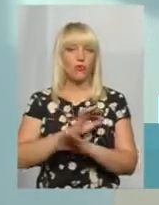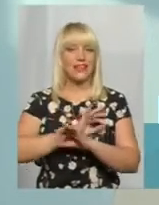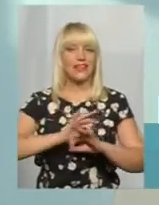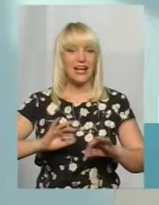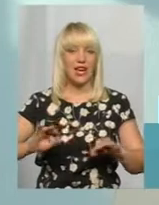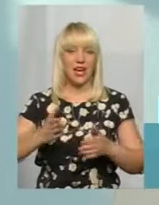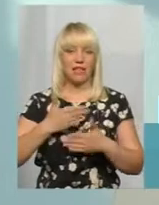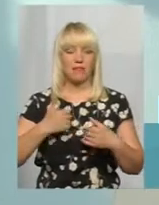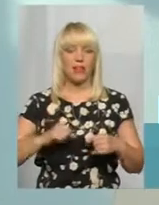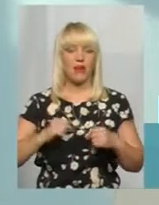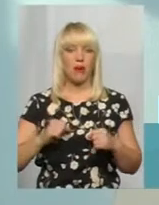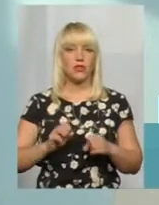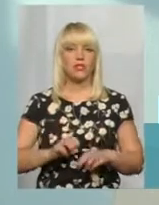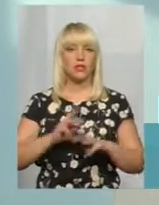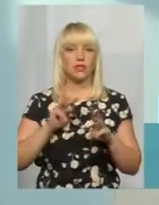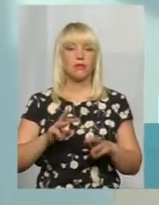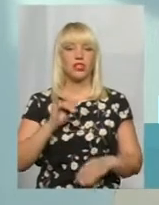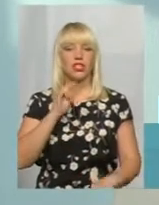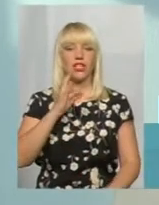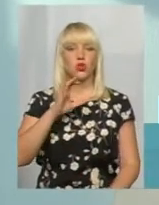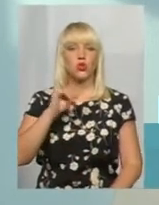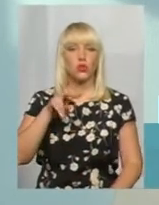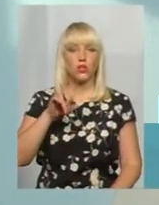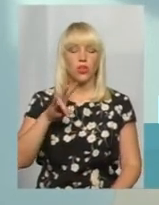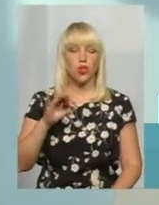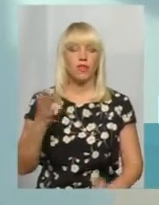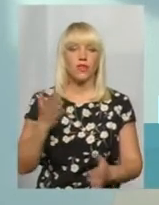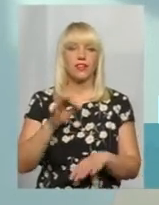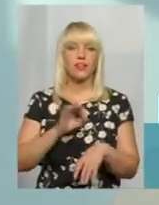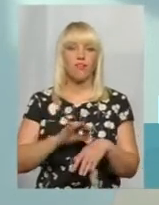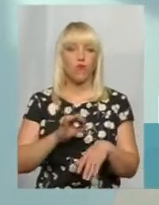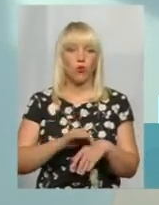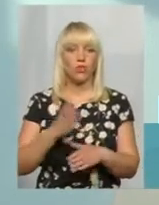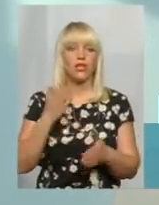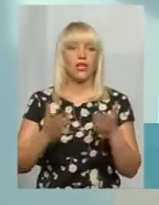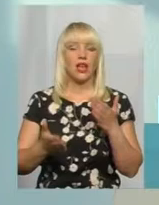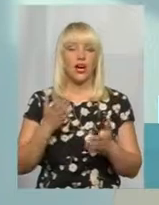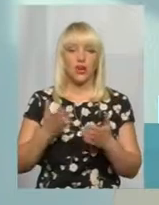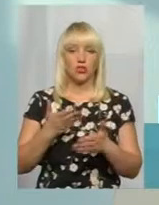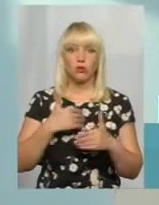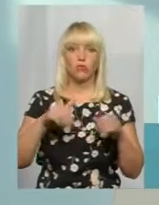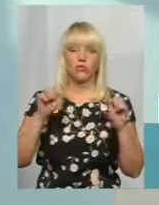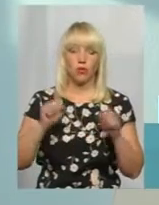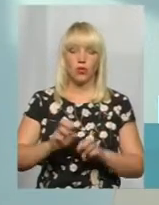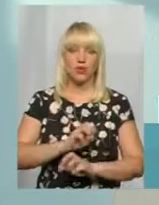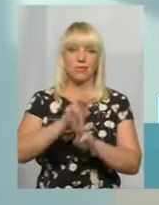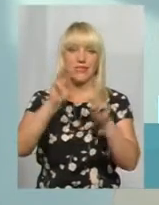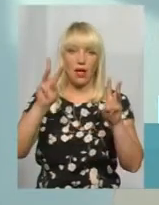намагаємося забезпечити тим інсуліном, який хворий отримує. В разі, якщо не можемо забезпечити,